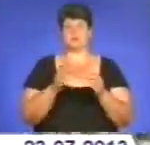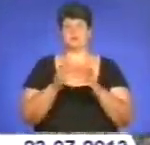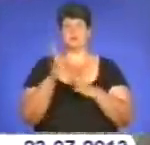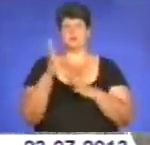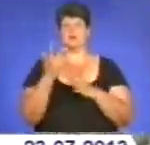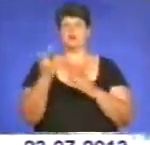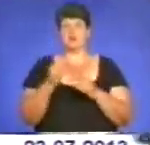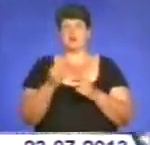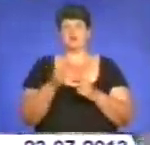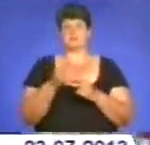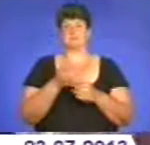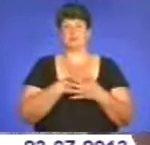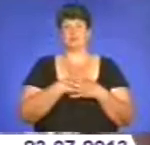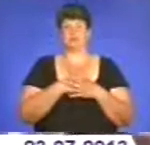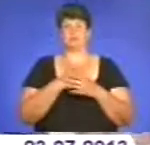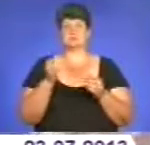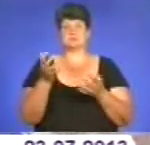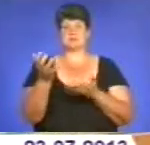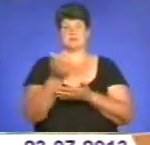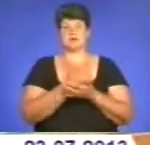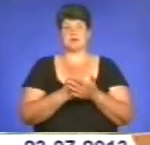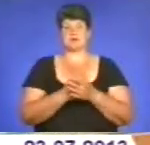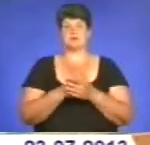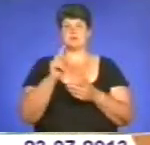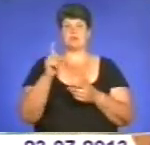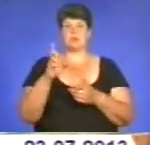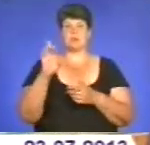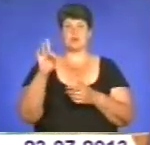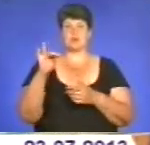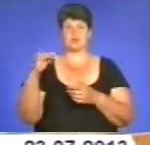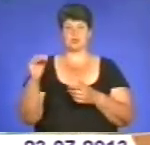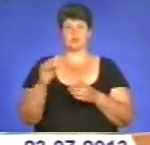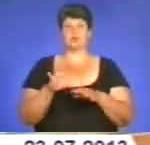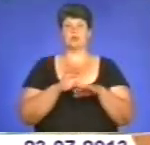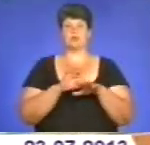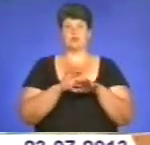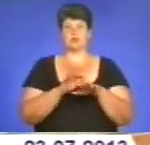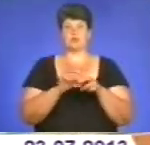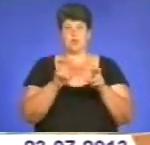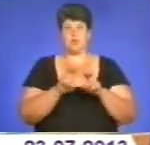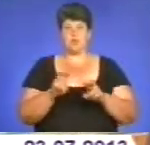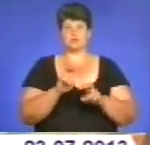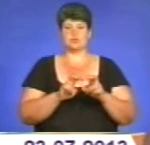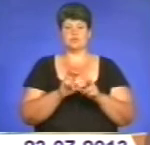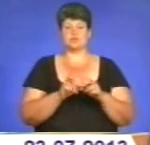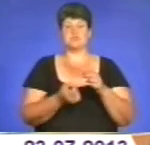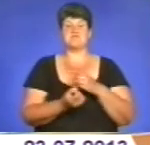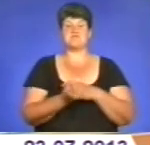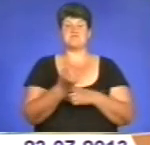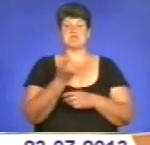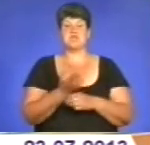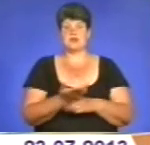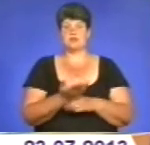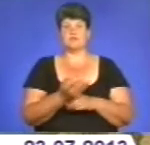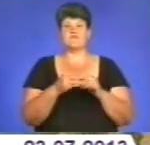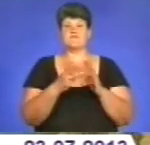колекціонувати зброю. Нами було проведено за його місцем проживання станціонований обшук, під час якого було виявлено